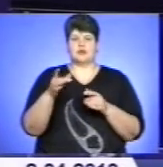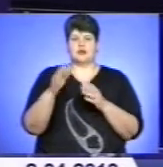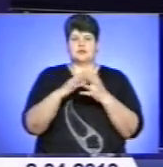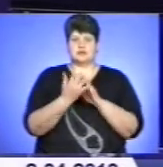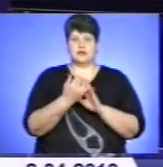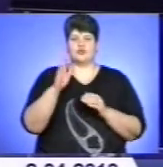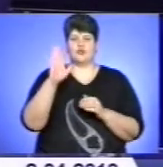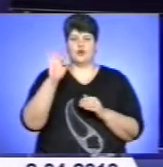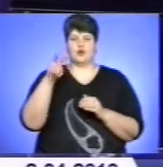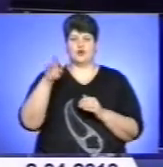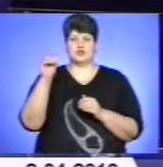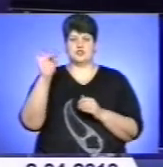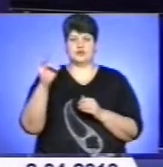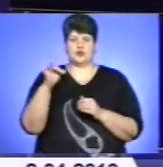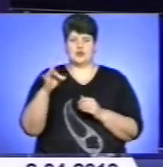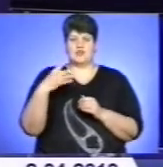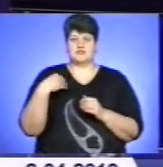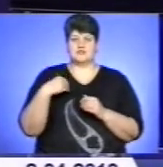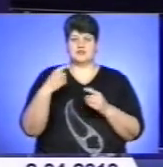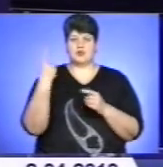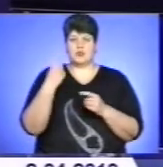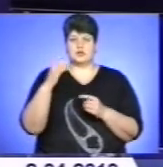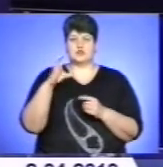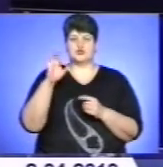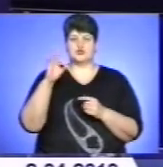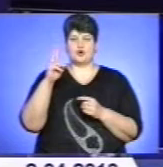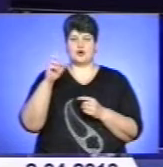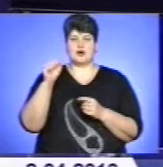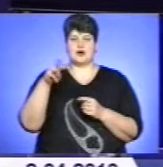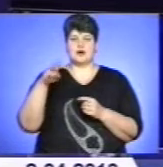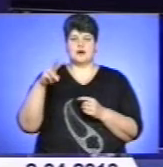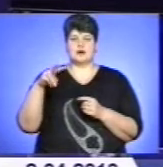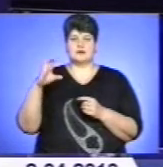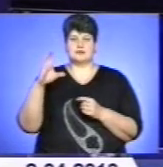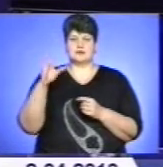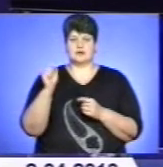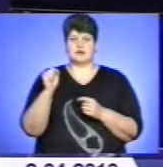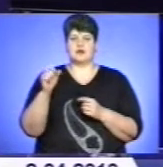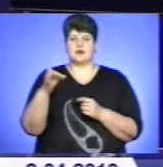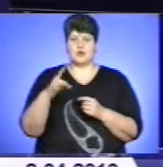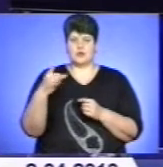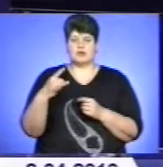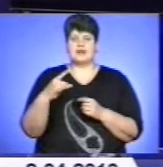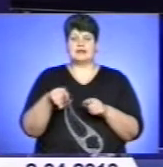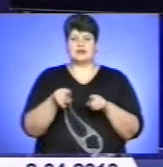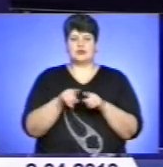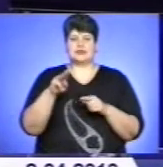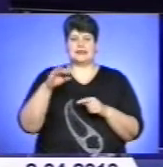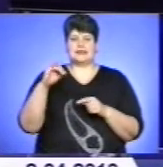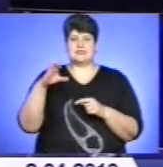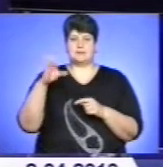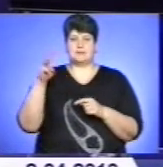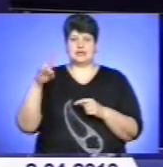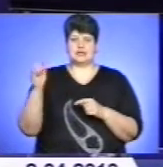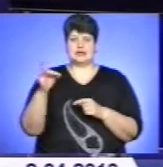Сокальського району Львівська область, Зарічненського, Сарненського, Рокітнянського районах Рівненська область, Тисменницького району Івано